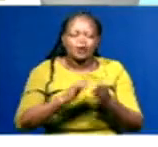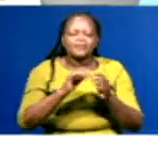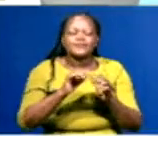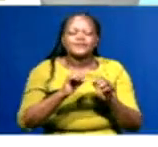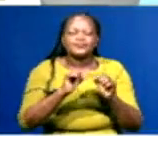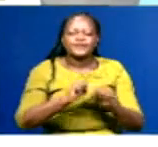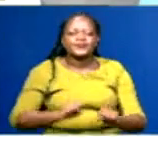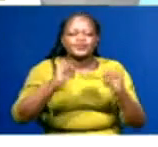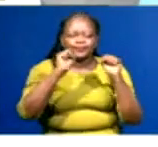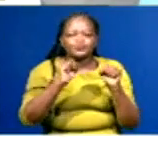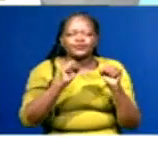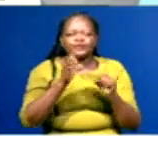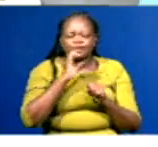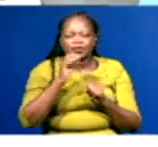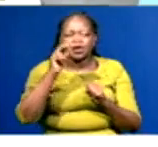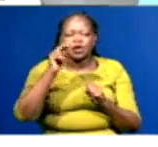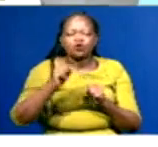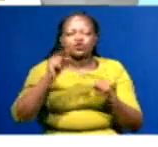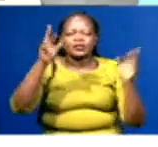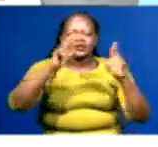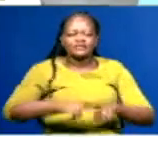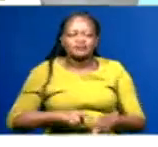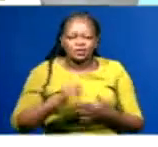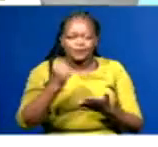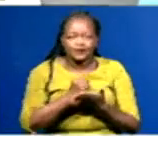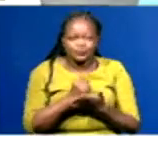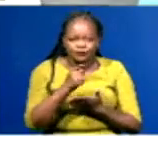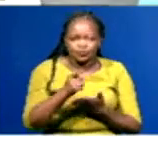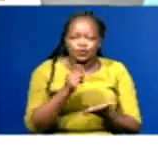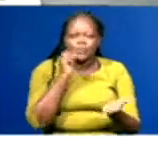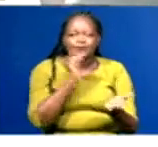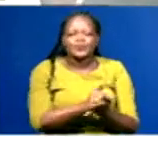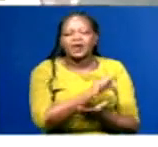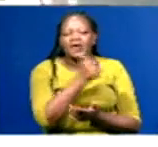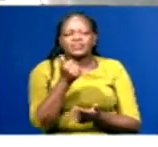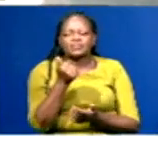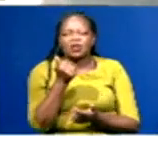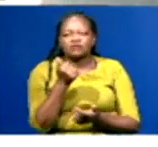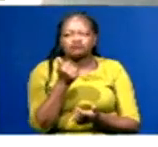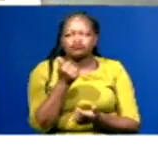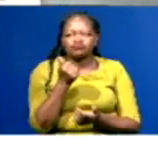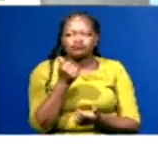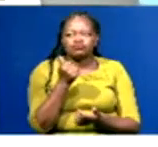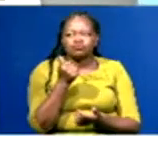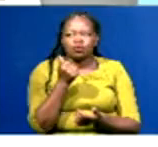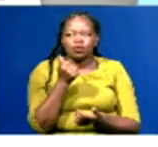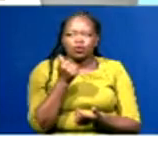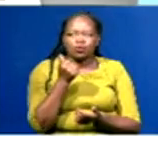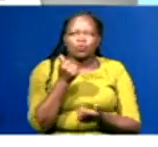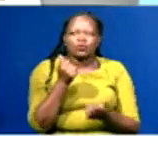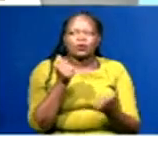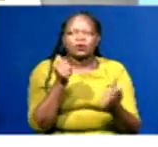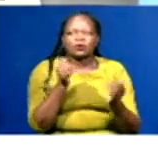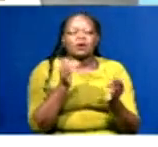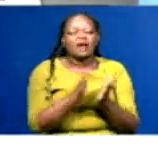NEO la Northrift. Uteuzi wa Lonyangapuo, unafutili ya mbali, utauuzi wa David Chumba, utauuzi wa David Chumba, achimweno, na gishuki